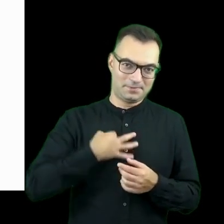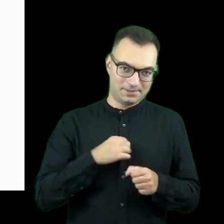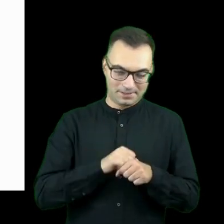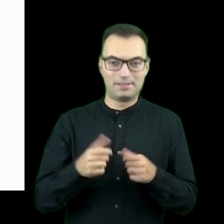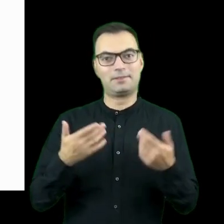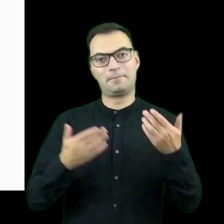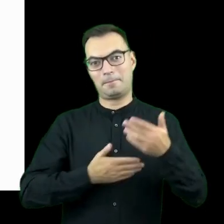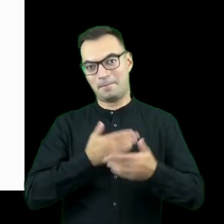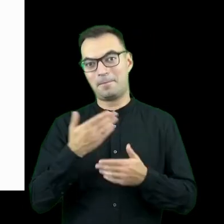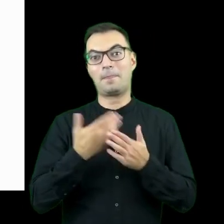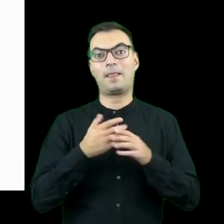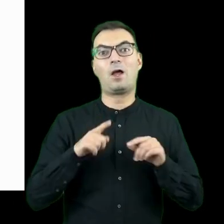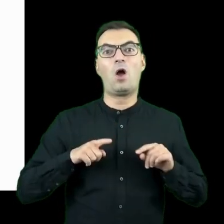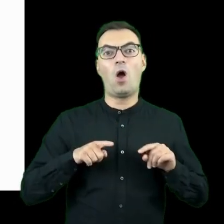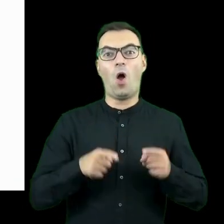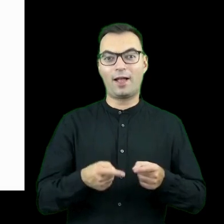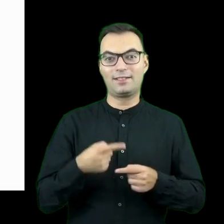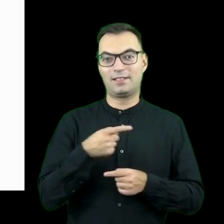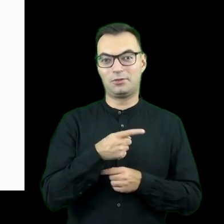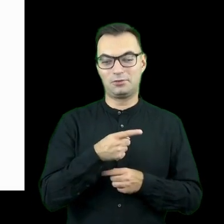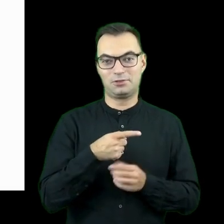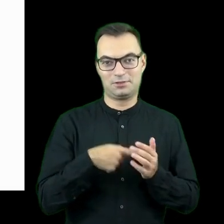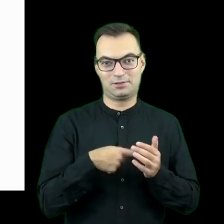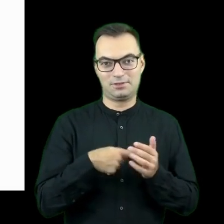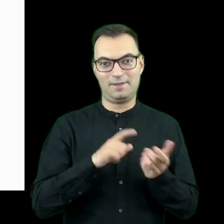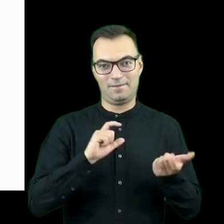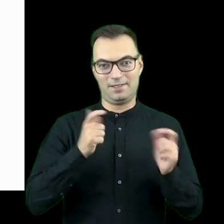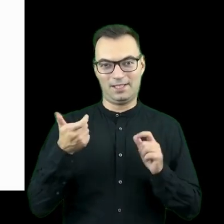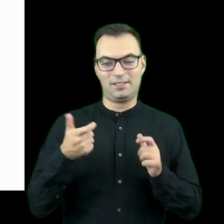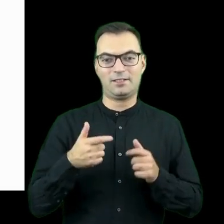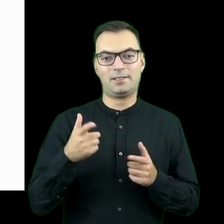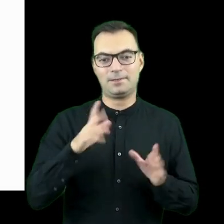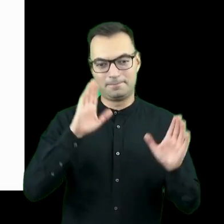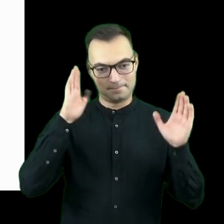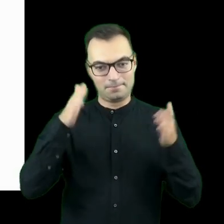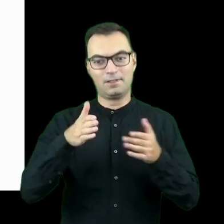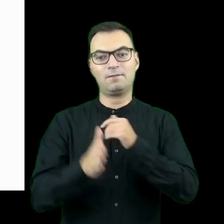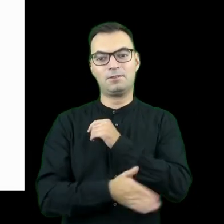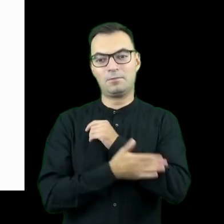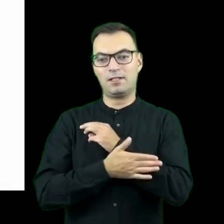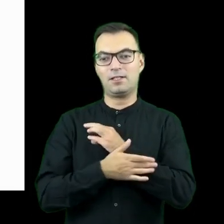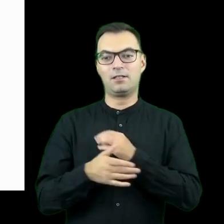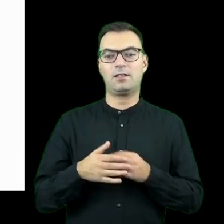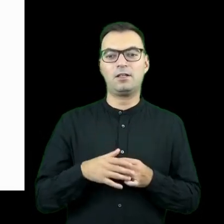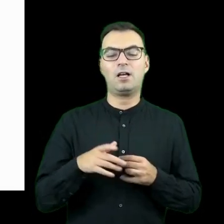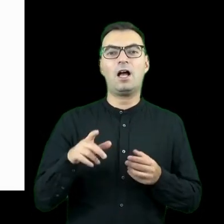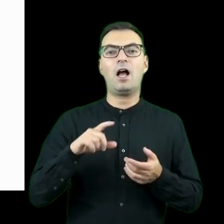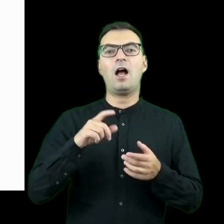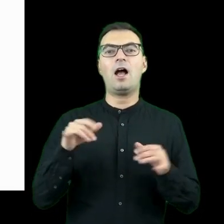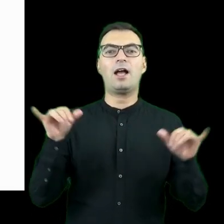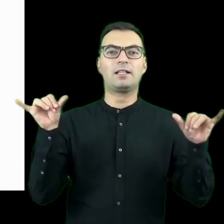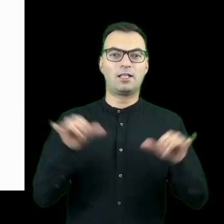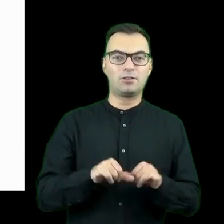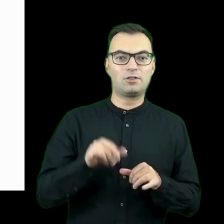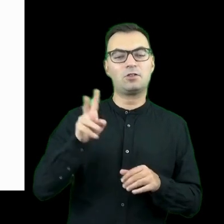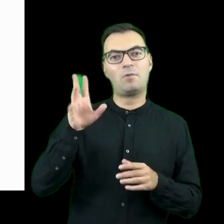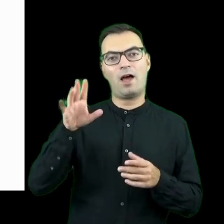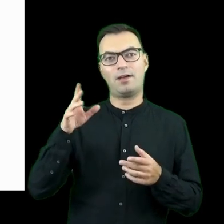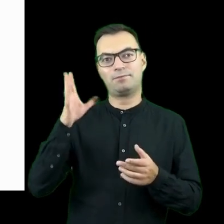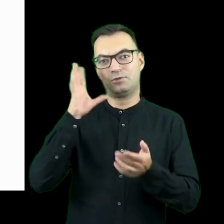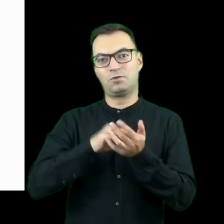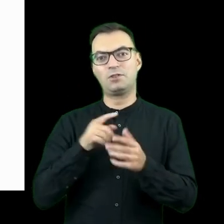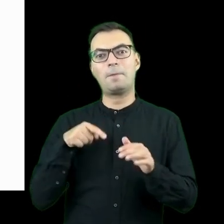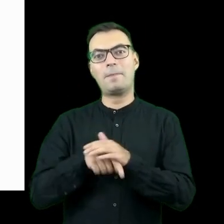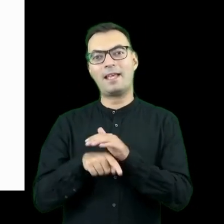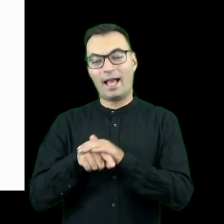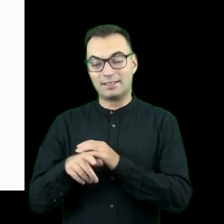i organizatorzy tego wydarzenia zaczęli się skupiać na wspieraniu lokali prowadzonych przez osoby z doświadczeniem migrańskim i